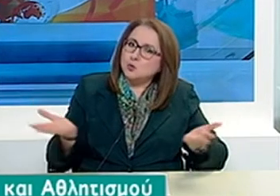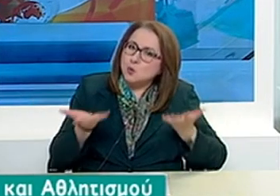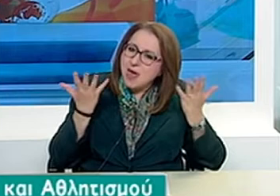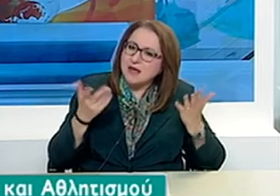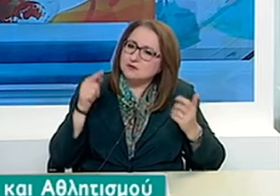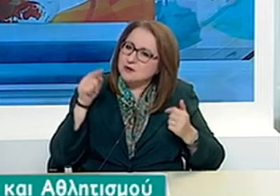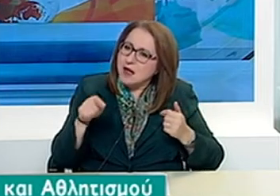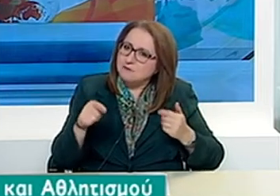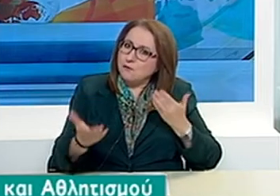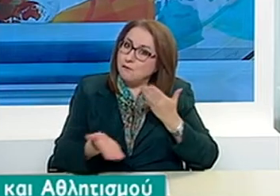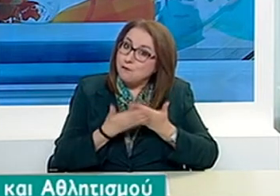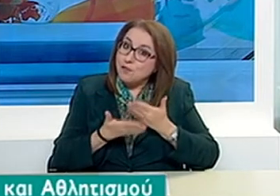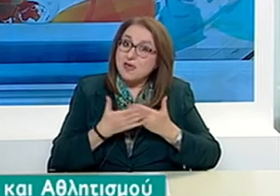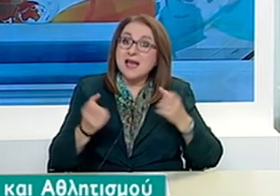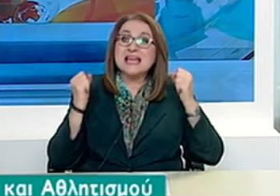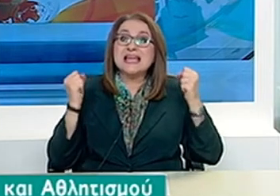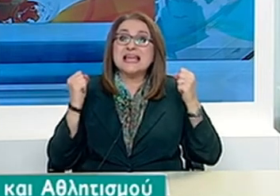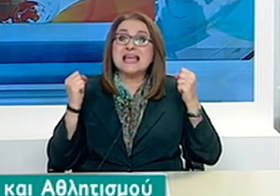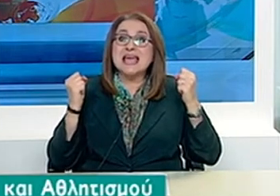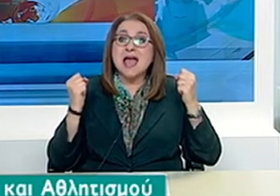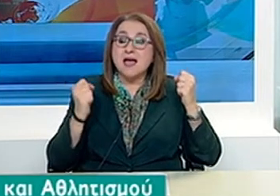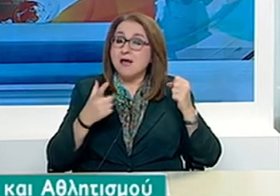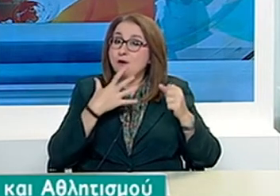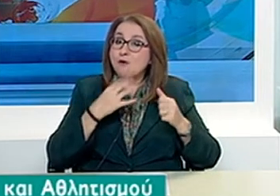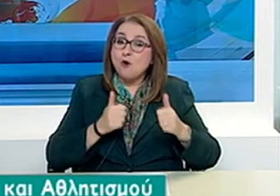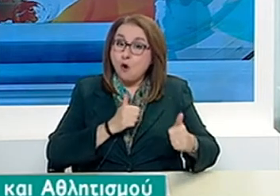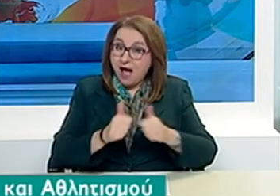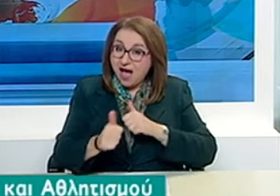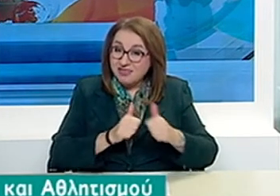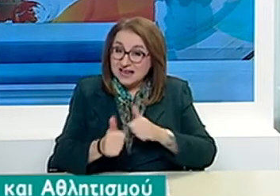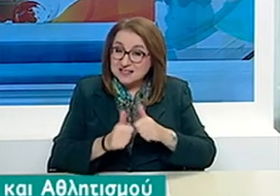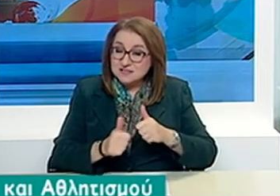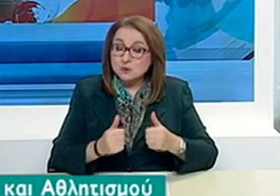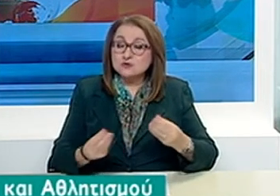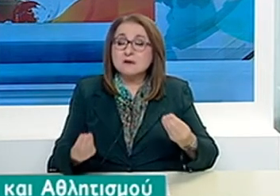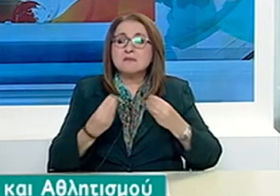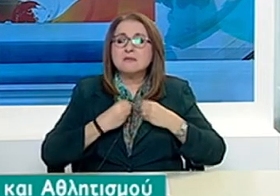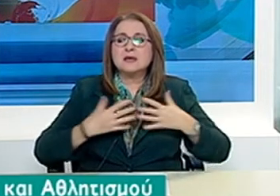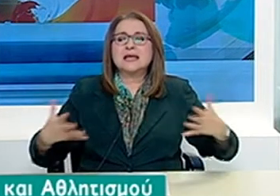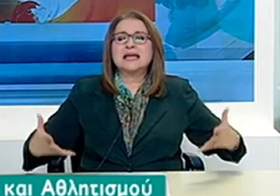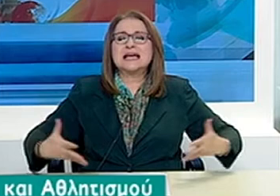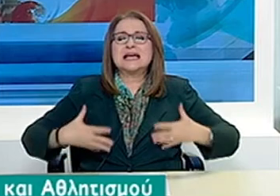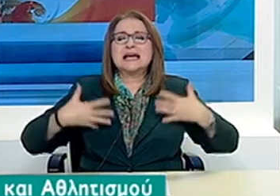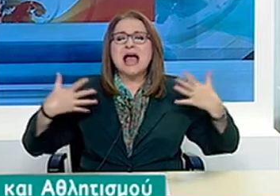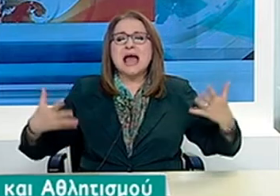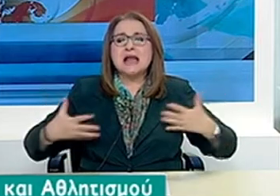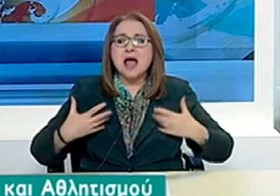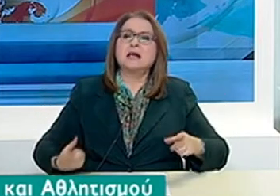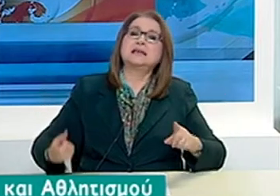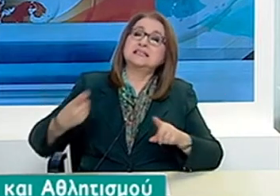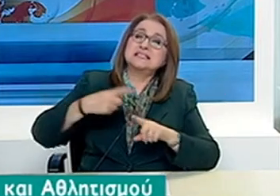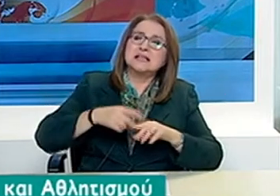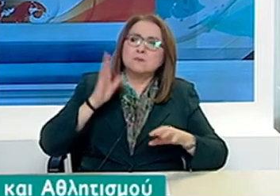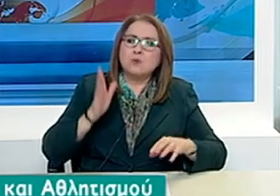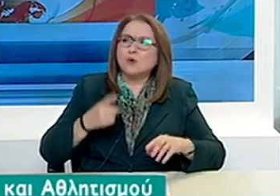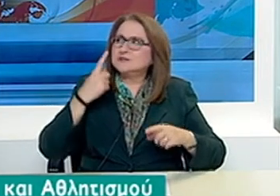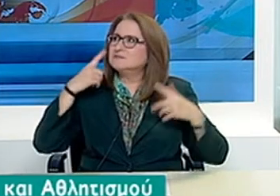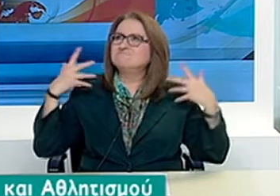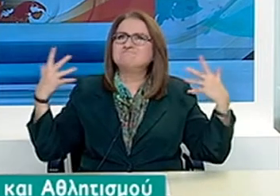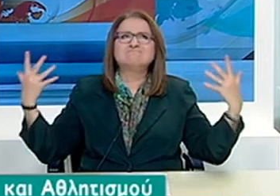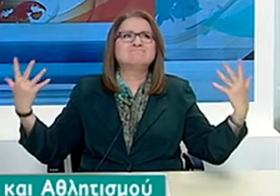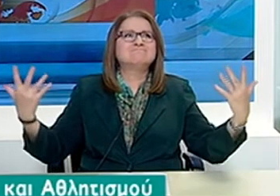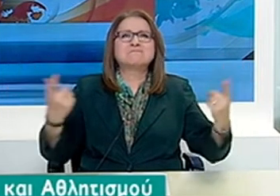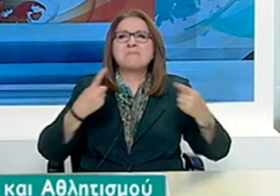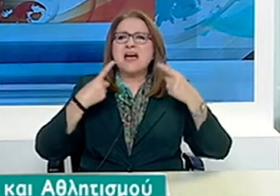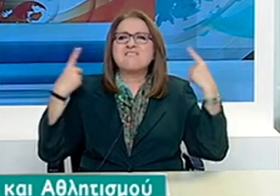αθλητισμού και να ανακαλύψουμε τη χαρά αυτών των δραστηριοτήτων αλλά και την αστήρευτη ομορφιά της χώρας μας. Μάλιστα, στη